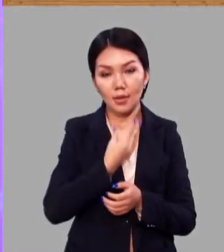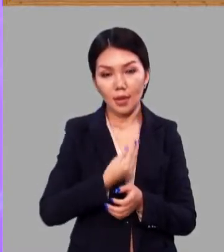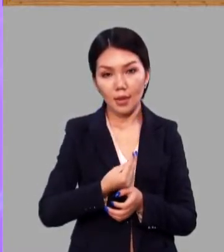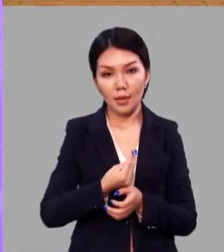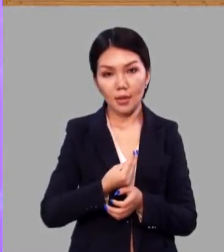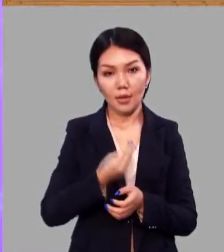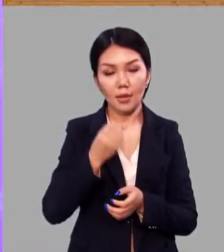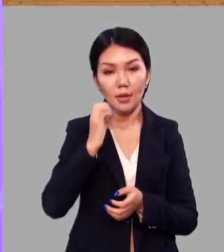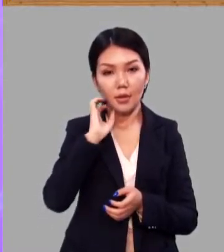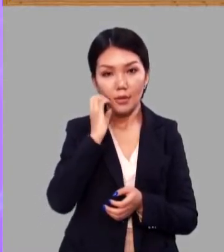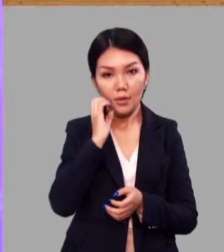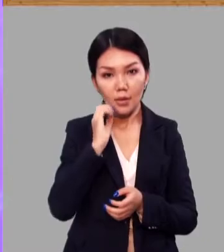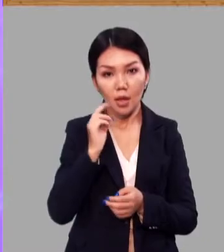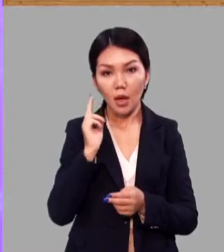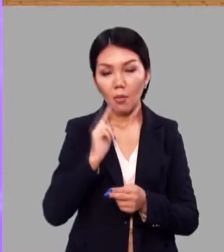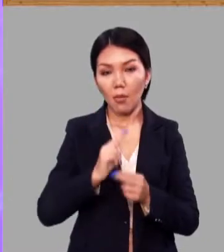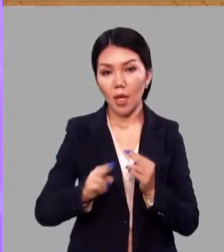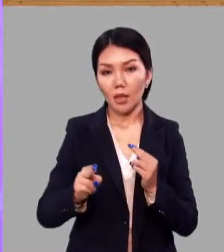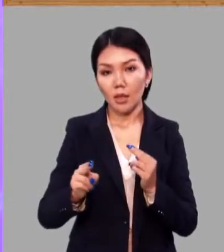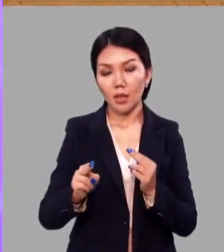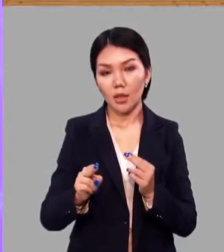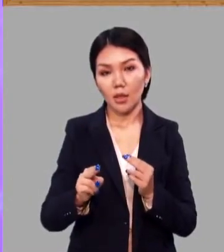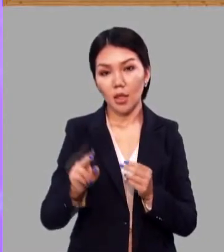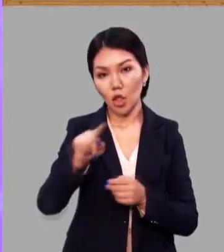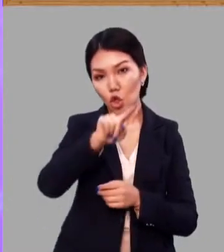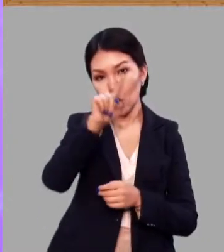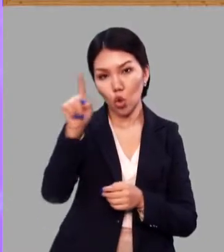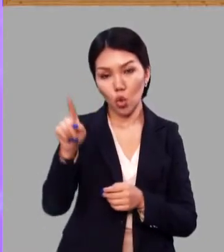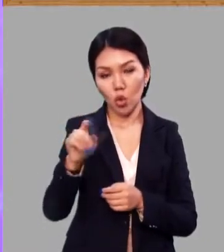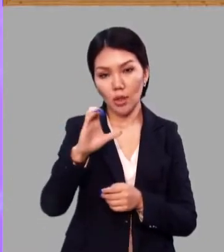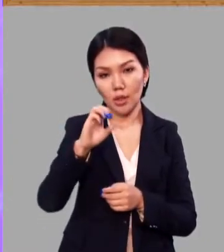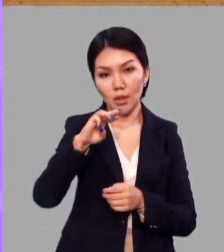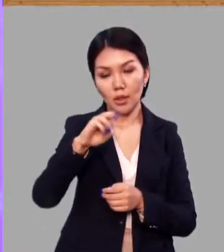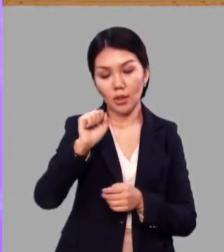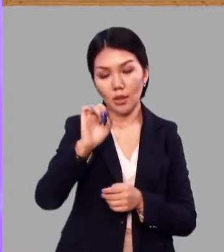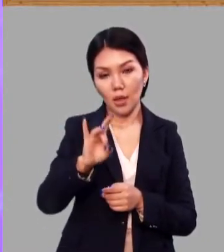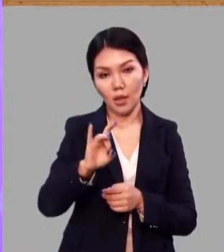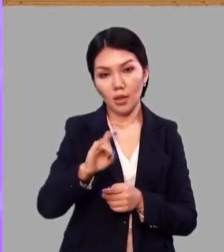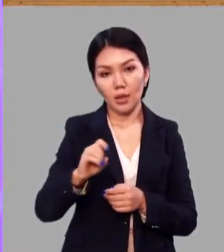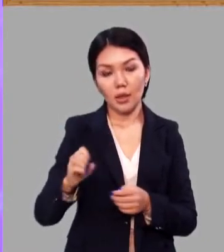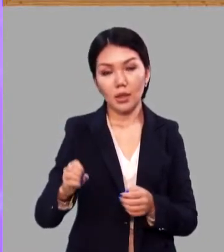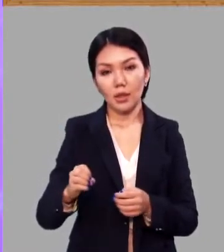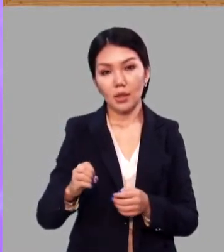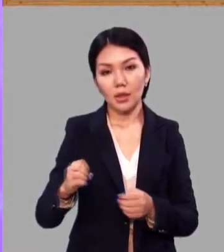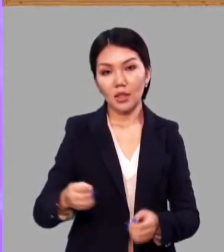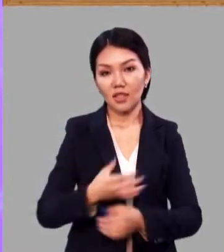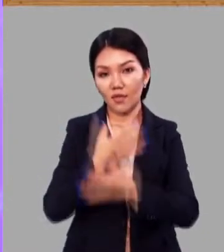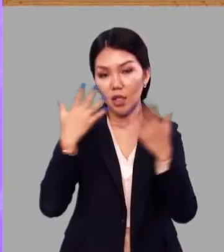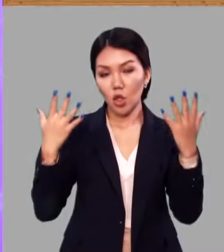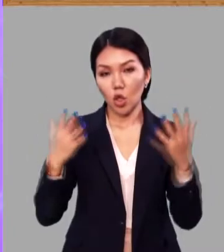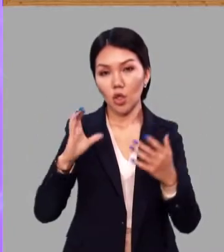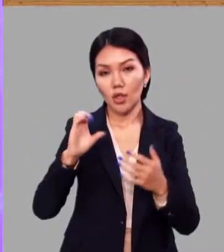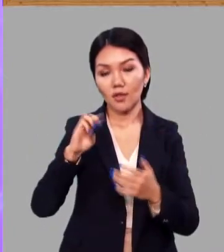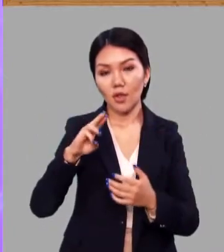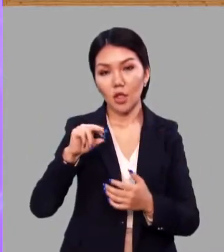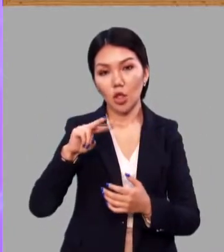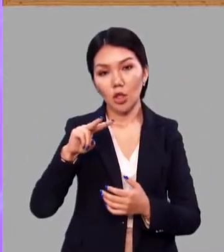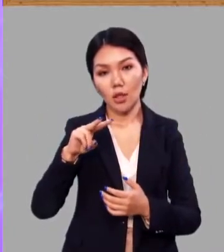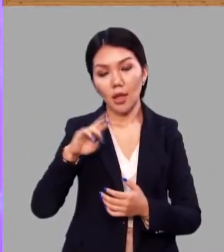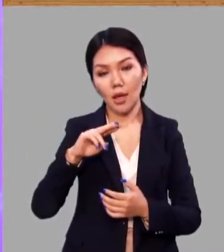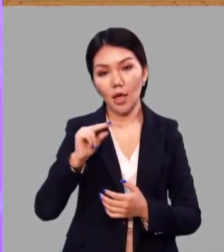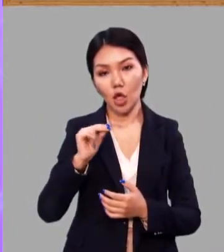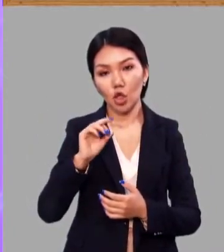старинный, потеряли корень стар. Светло, светлый,